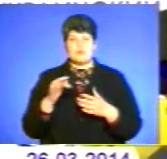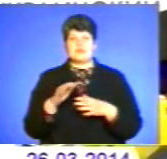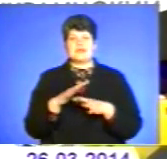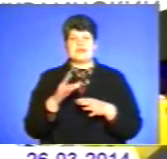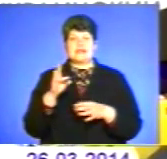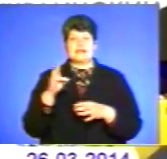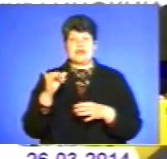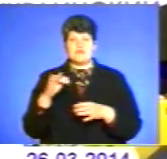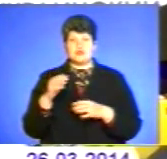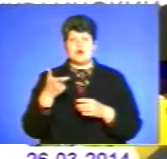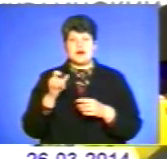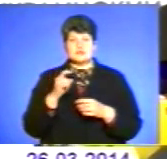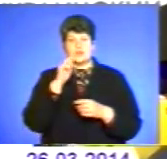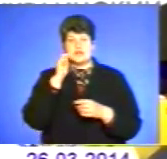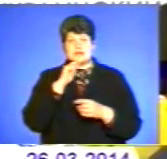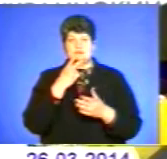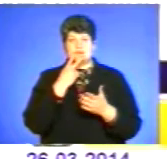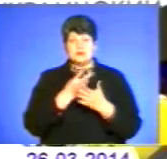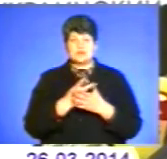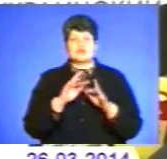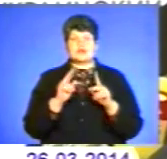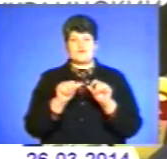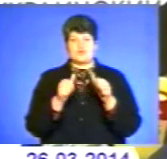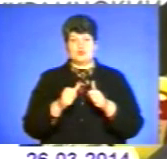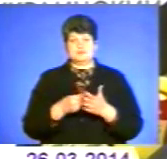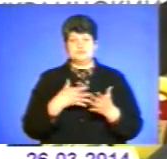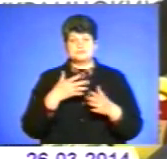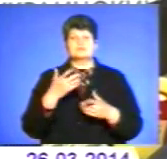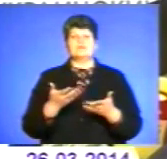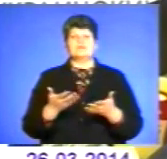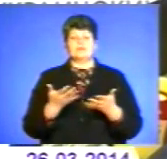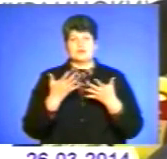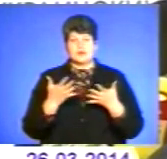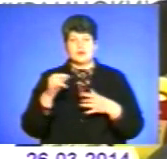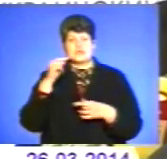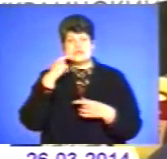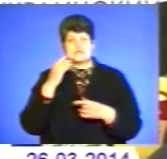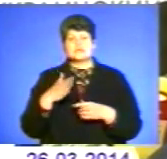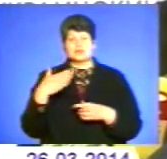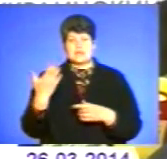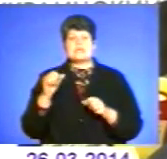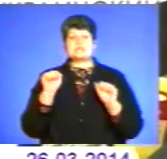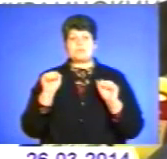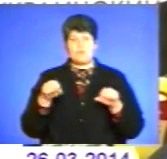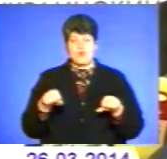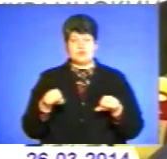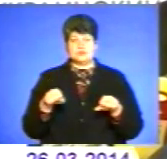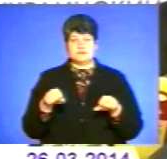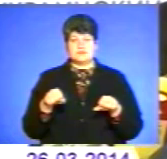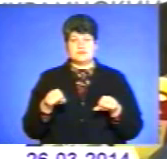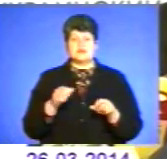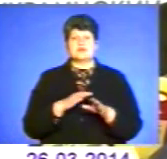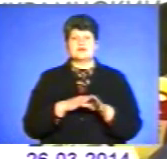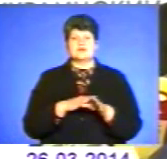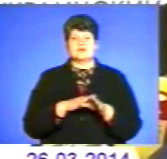чітко передбачено, яким чином формується ціна. Звісно, російська сторона може здійснити,